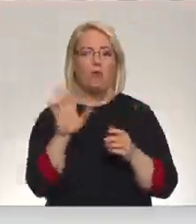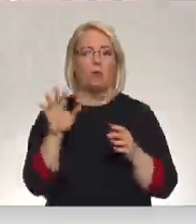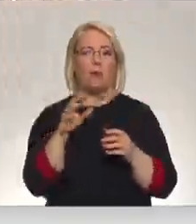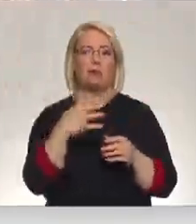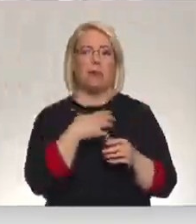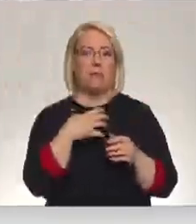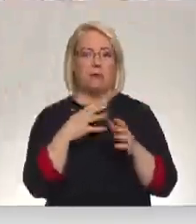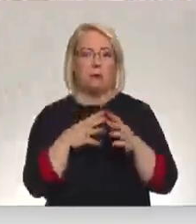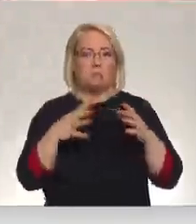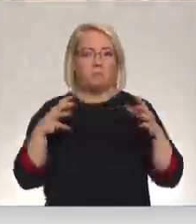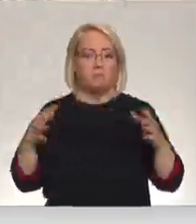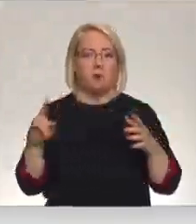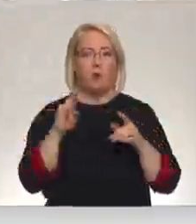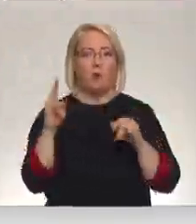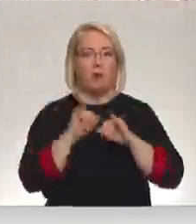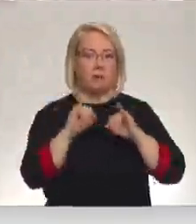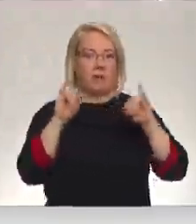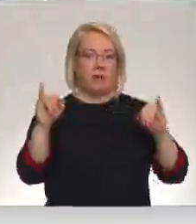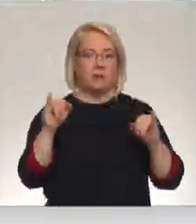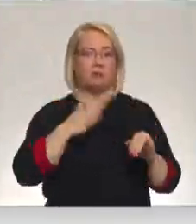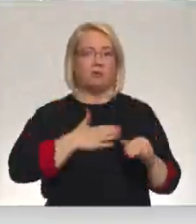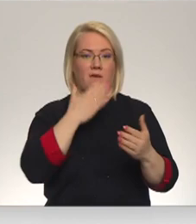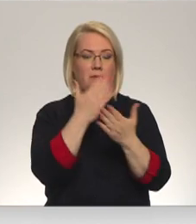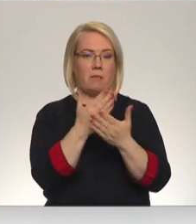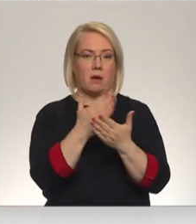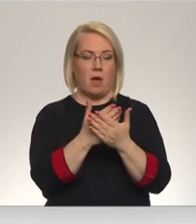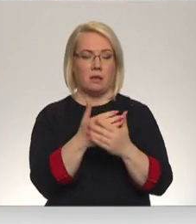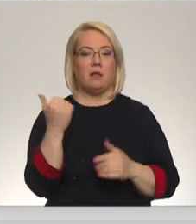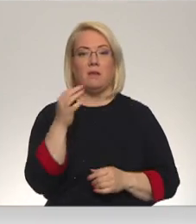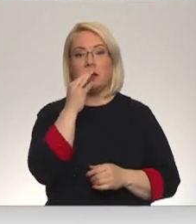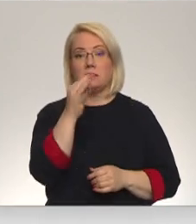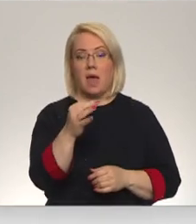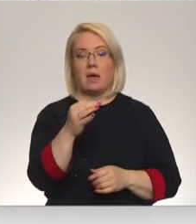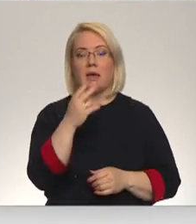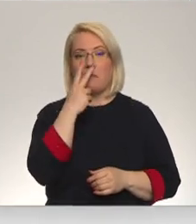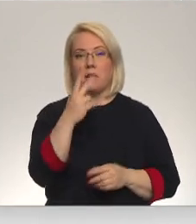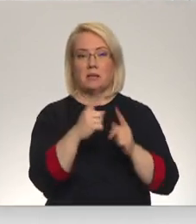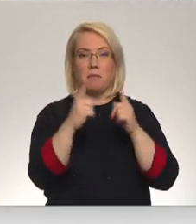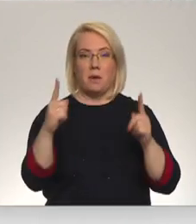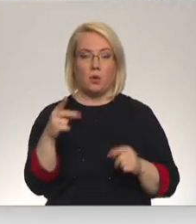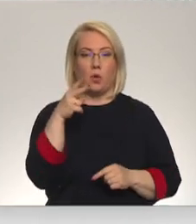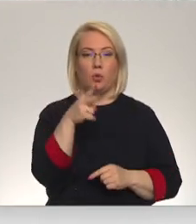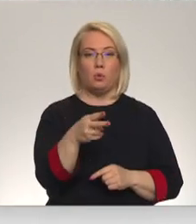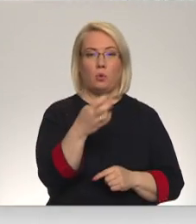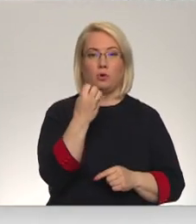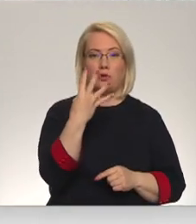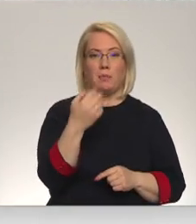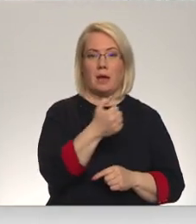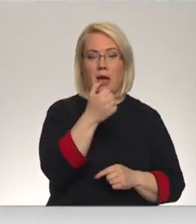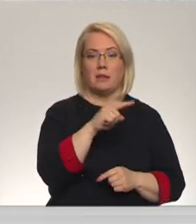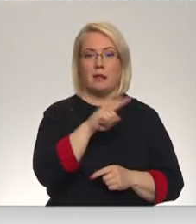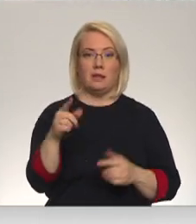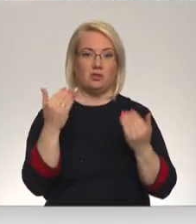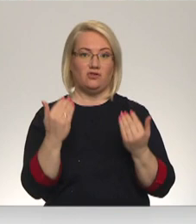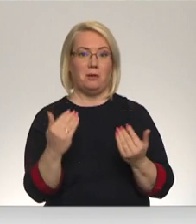vairāk kuru izplēsties, ja sev parādīja. Jā, ja tā paskatās to visu periodu no 2014. gada līdz šim